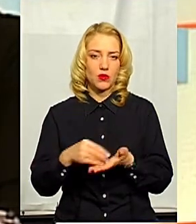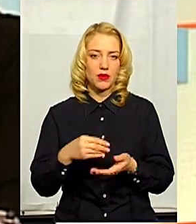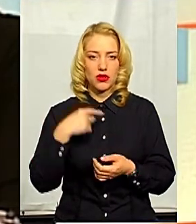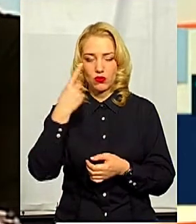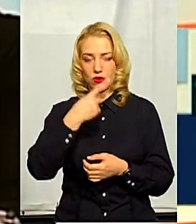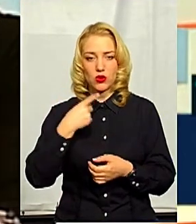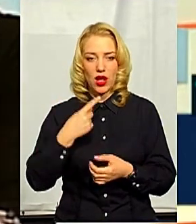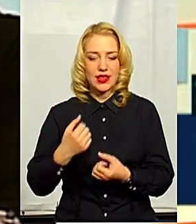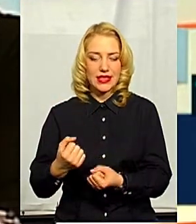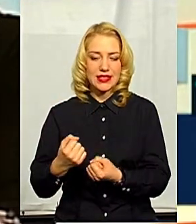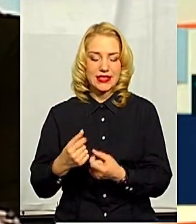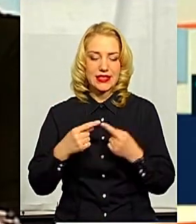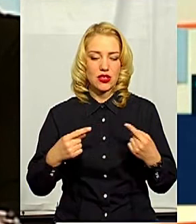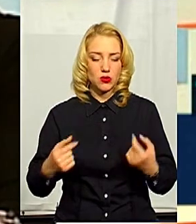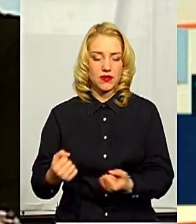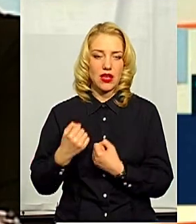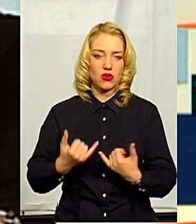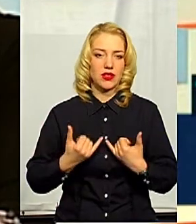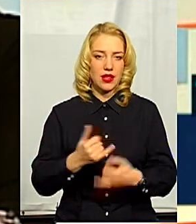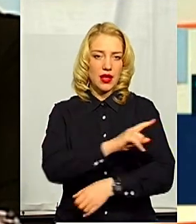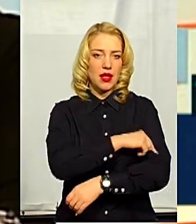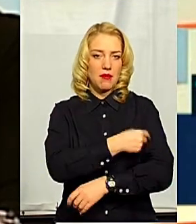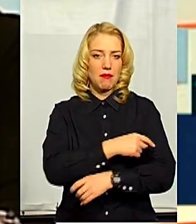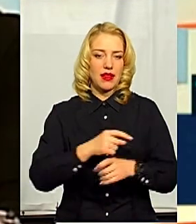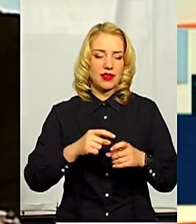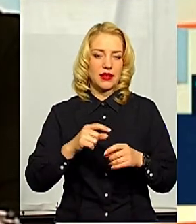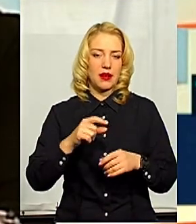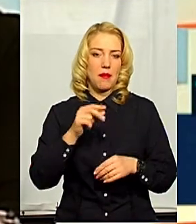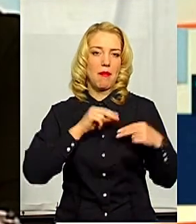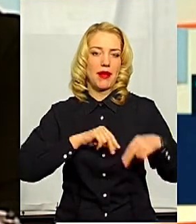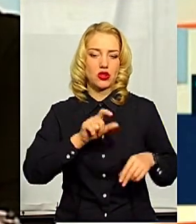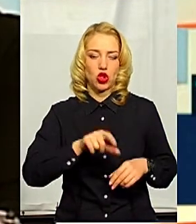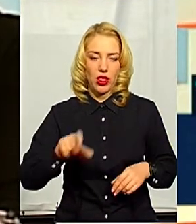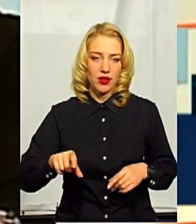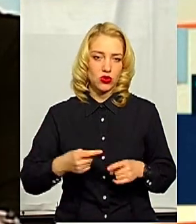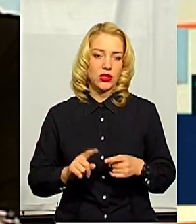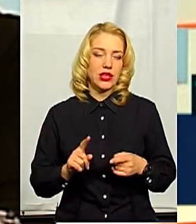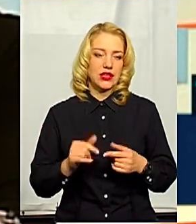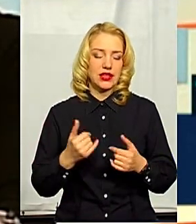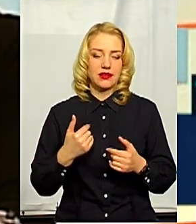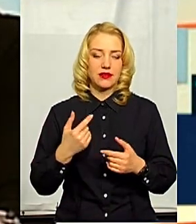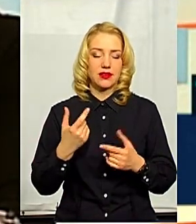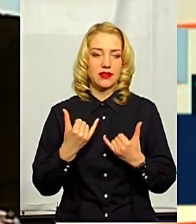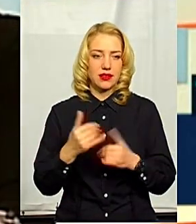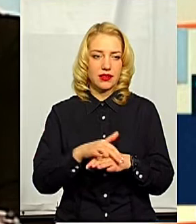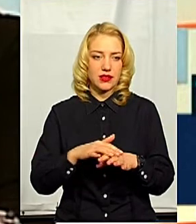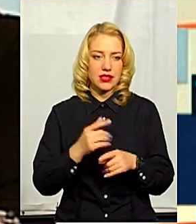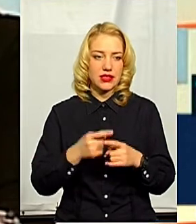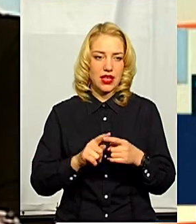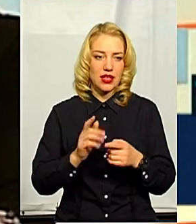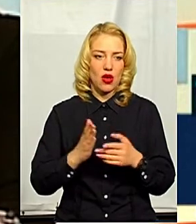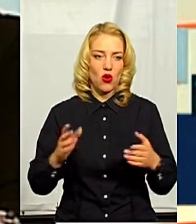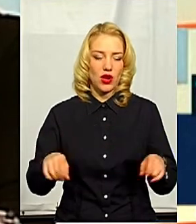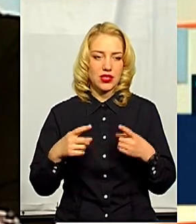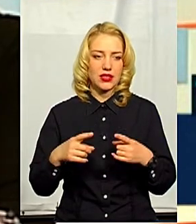засобів захисту для медичного персоналу, засобів дезінфекції. Це є організація на місцях, відповідно, і ми